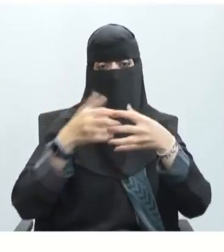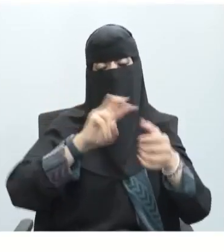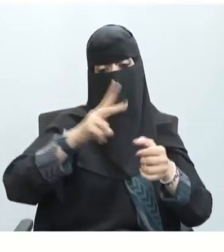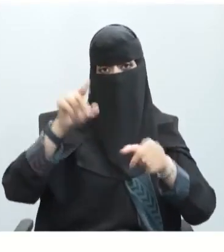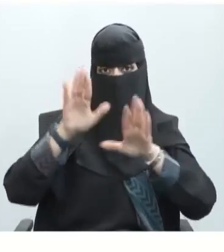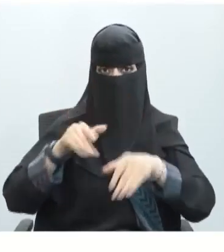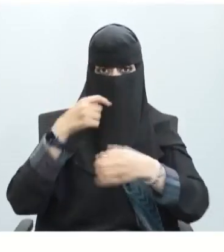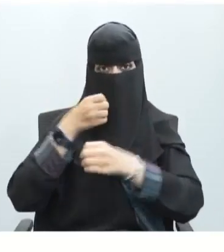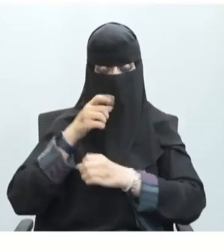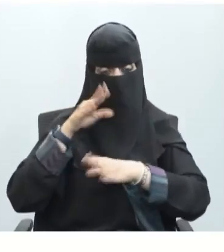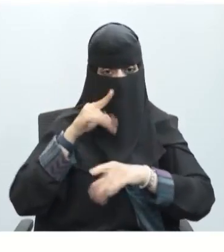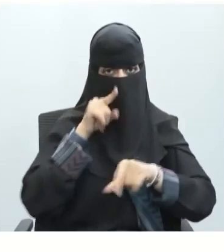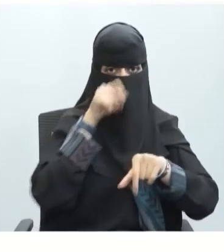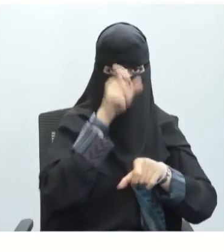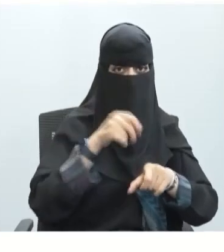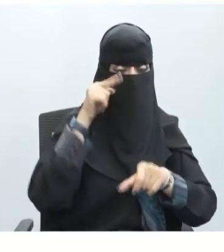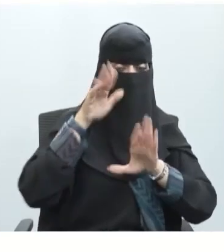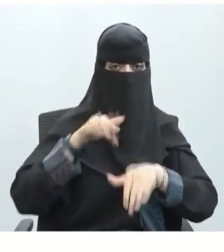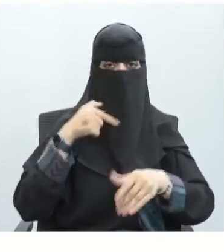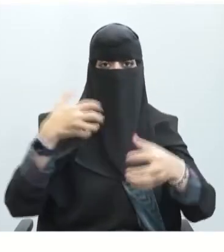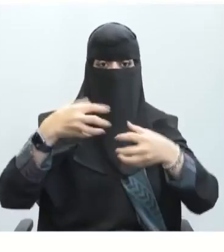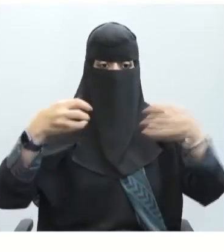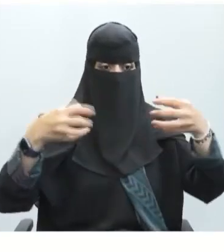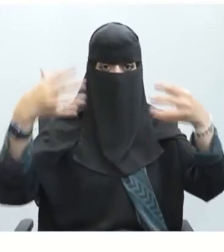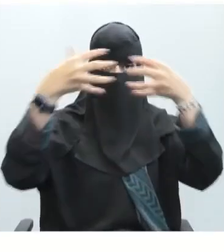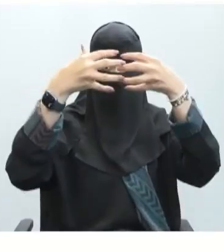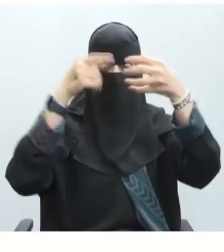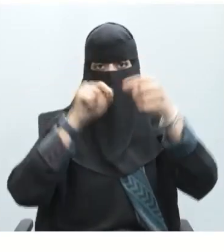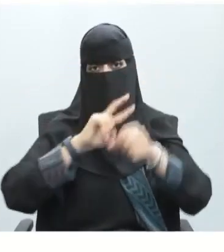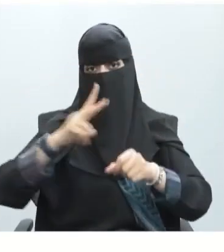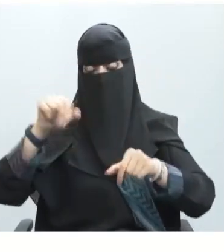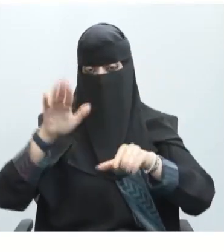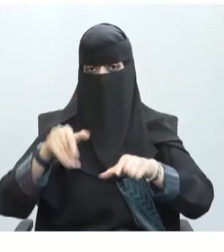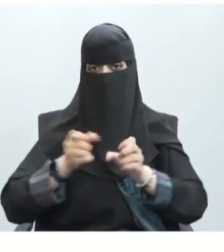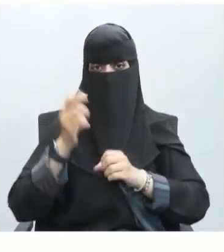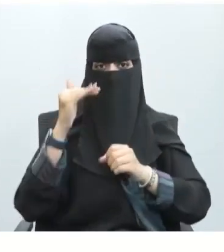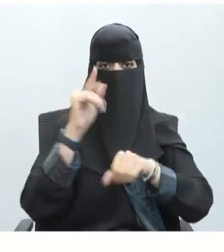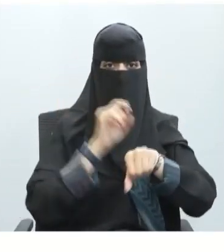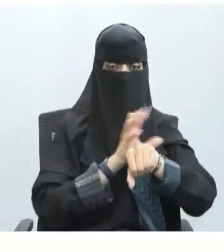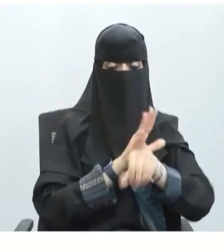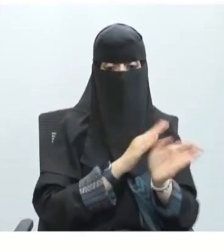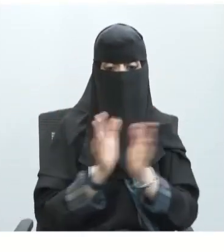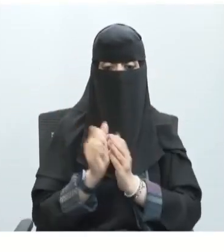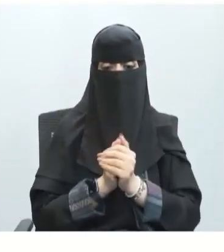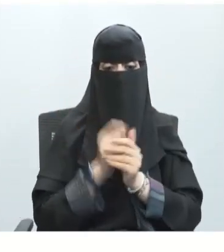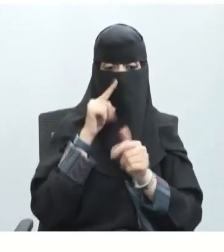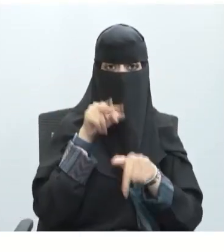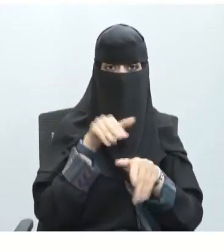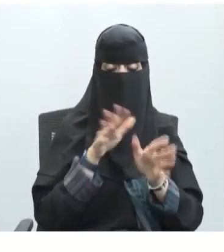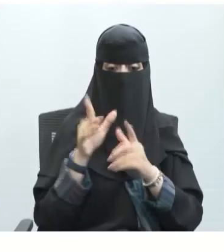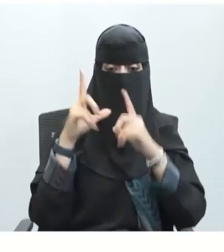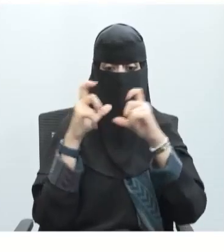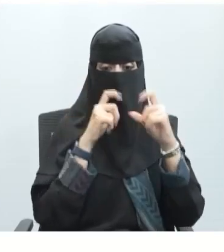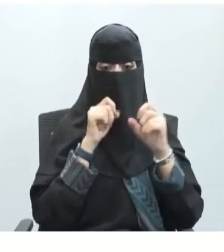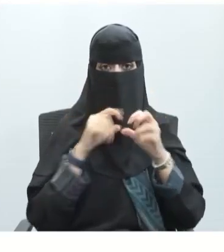الحقائق العلمية أنه من الممكن أن تشترك زوائد شجيرية مع العديد من الخلايا العصبية هنا